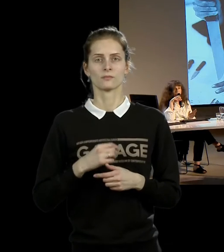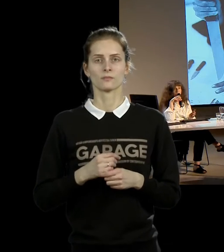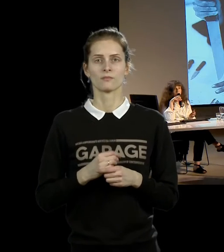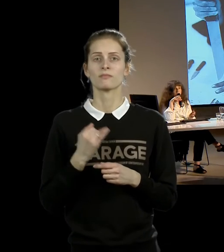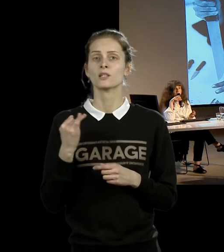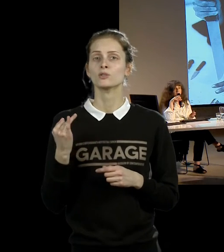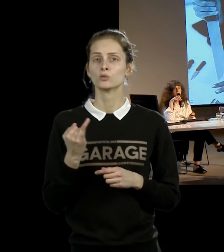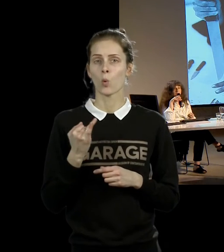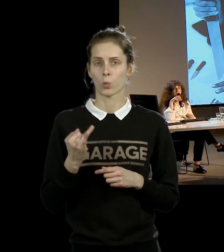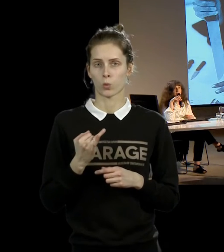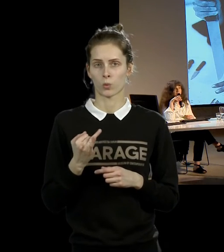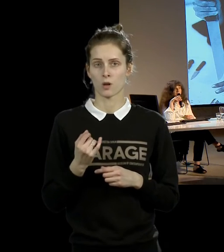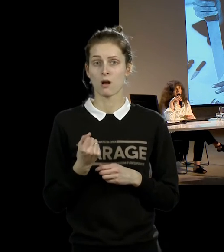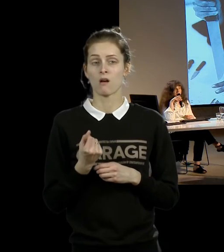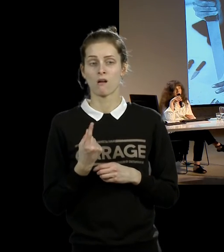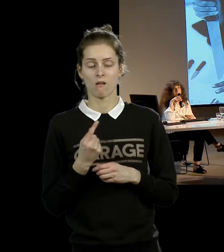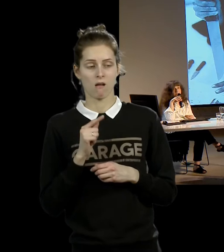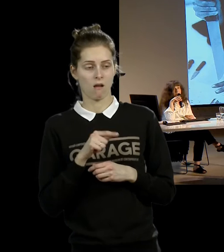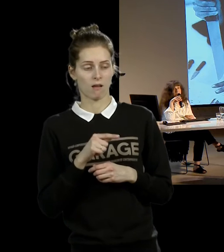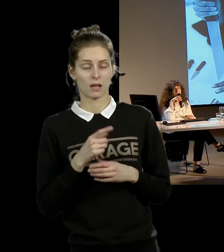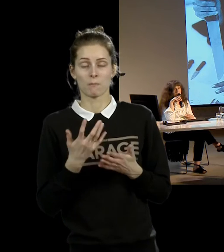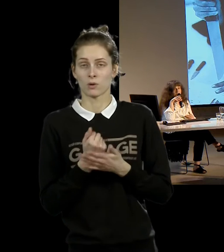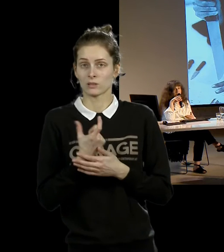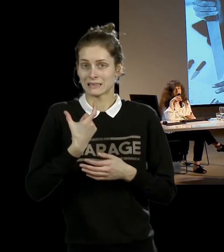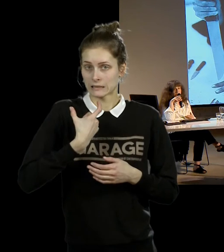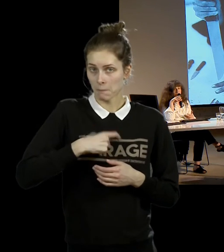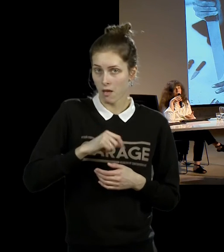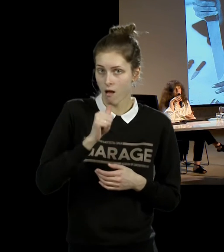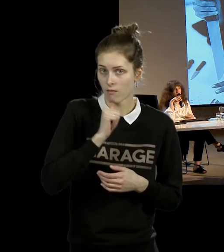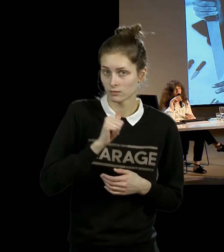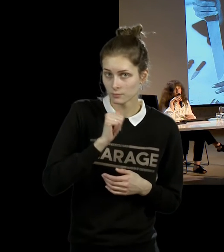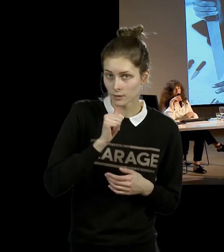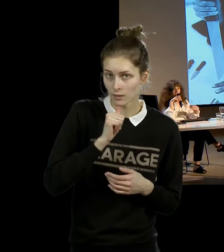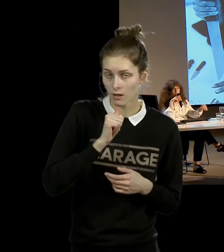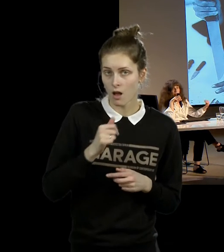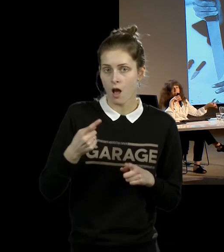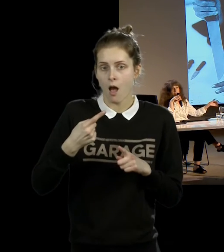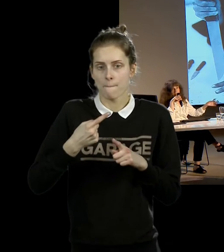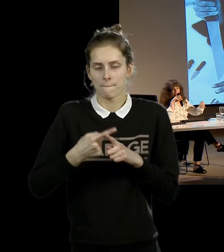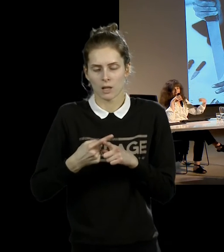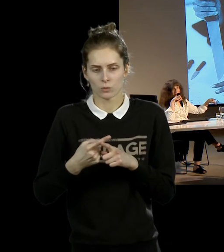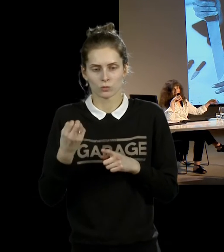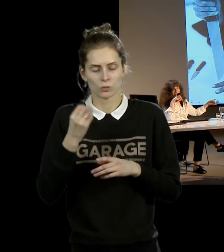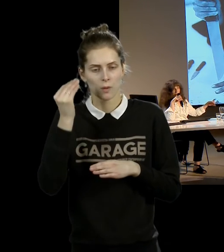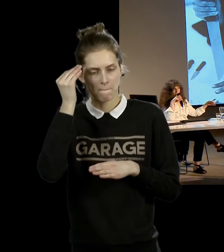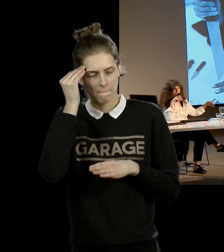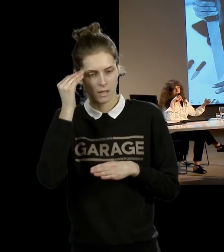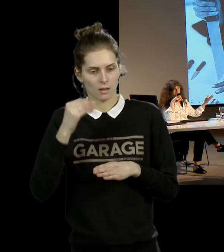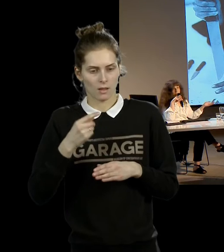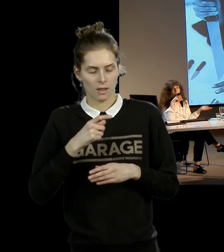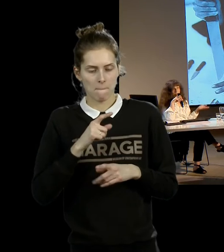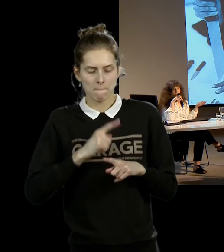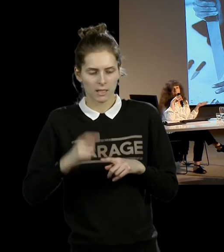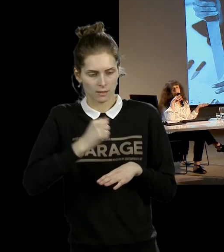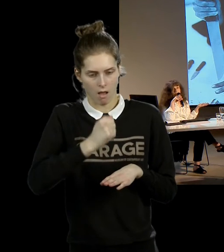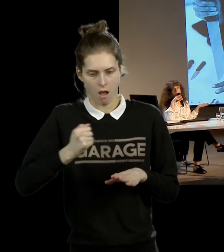История, в которой одновременно это и испытание себя, и испытание двойное. Могу ли я как можно быстрее перемещать этот нож, как